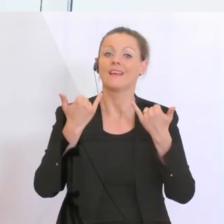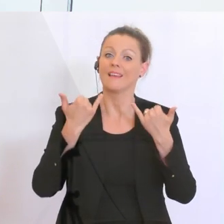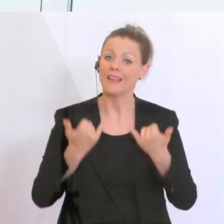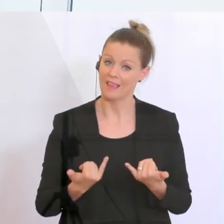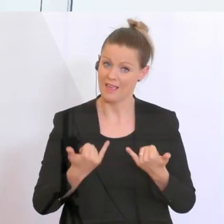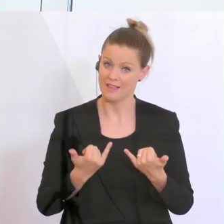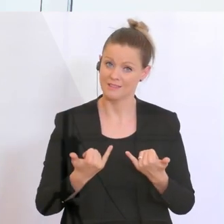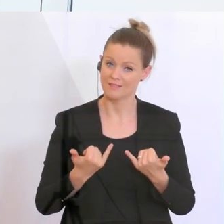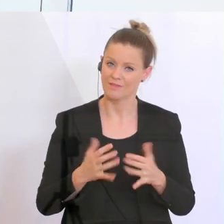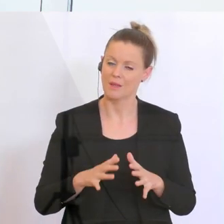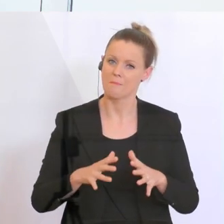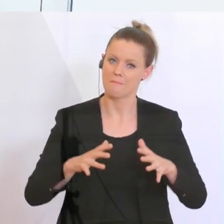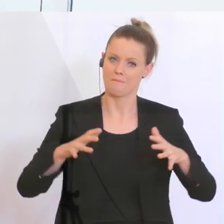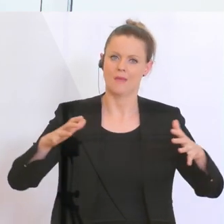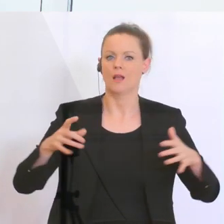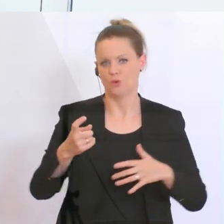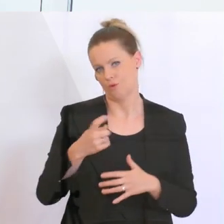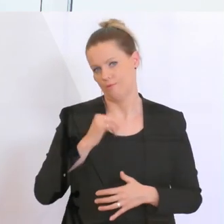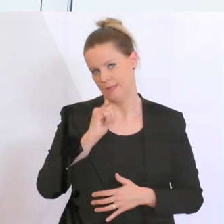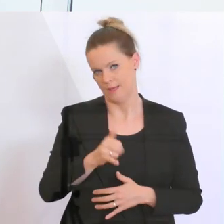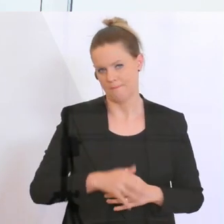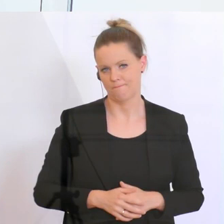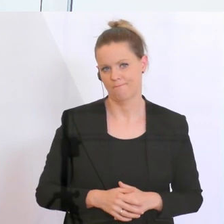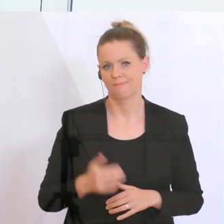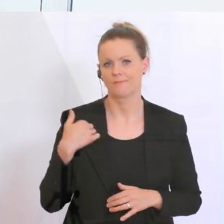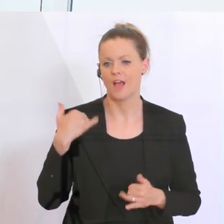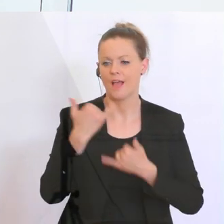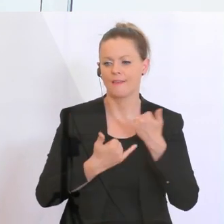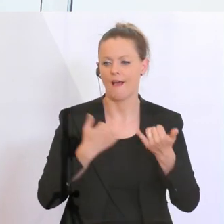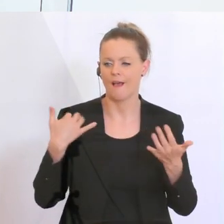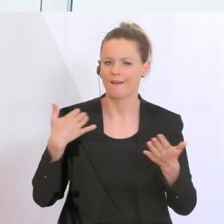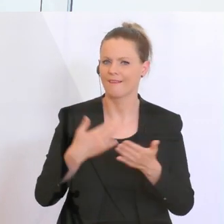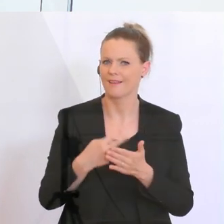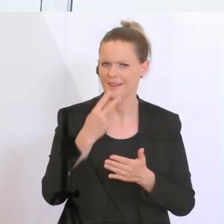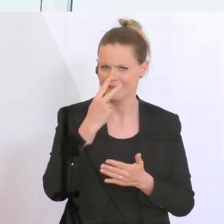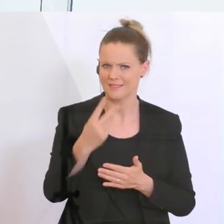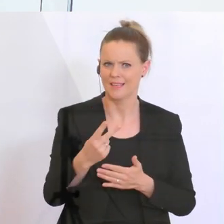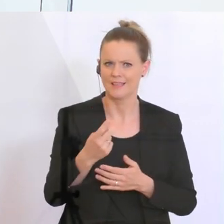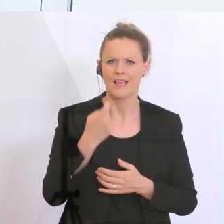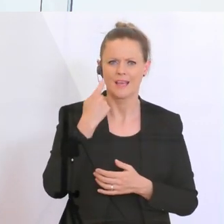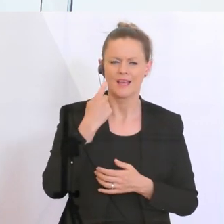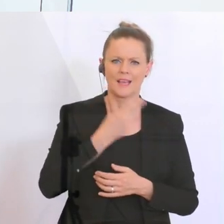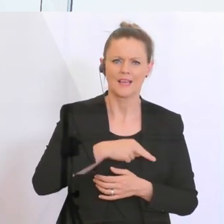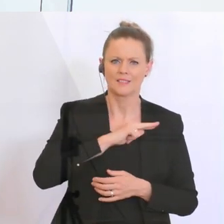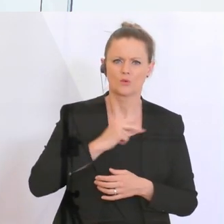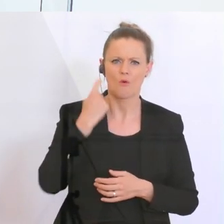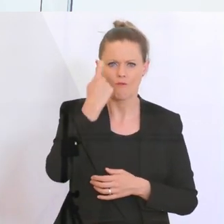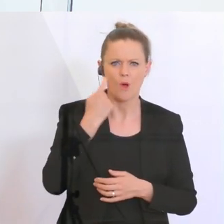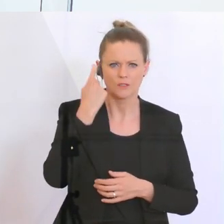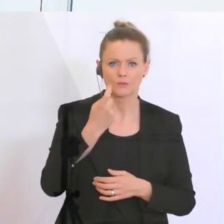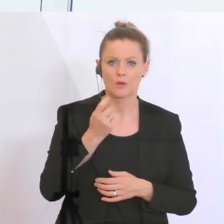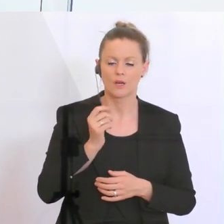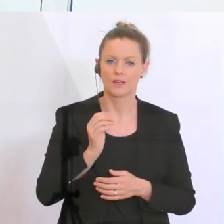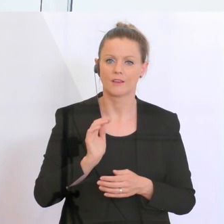ansteigen. Wir haben Jahre gesehen, da waren die Risikovorsorgen weit über